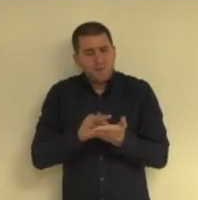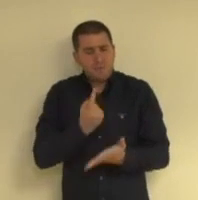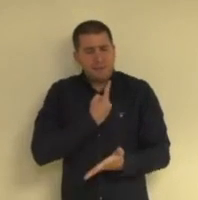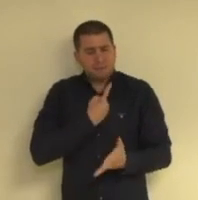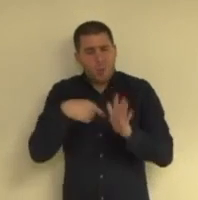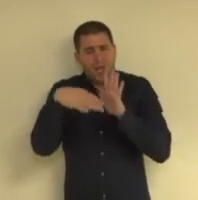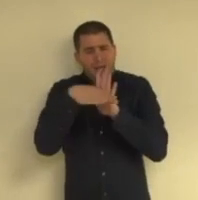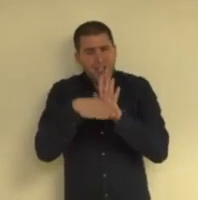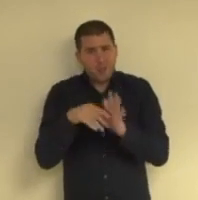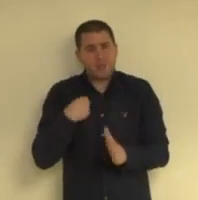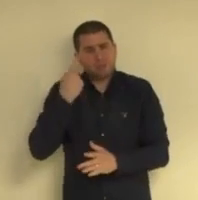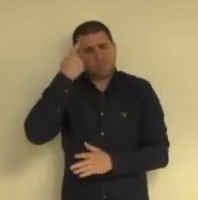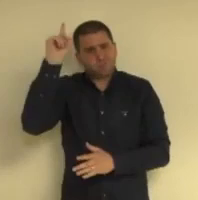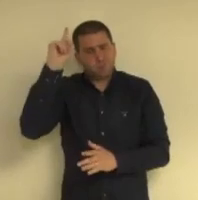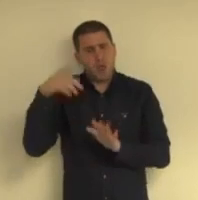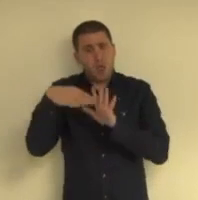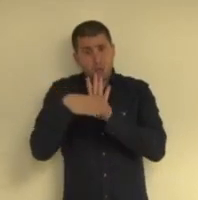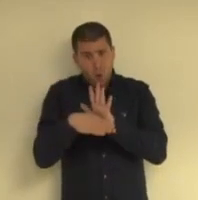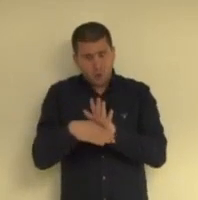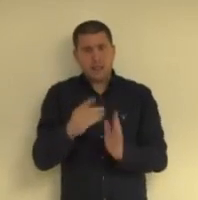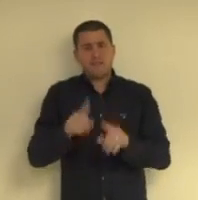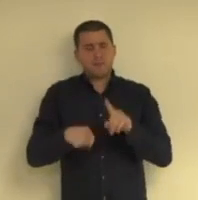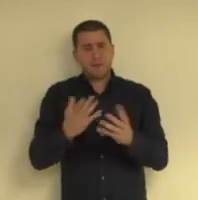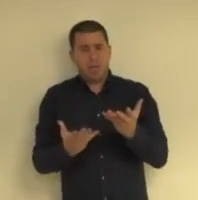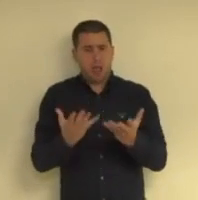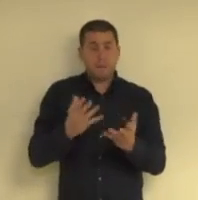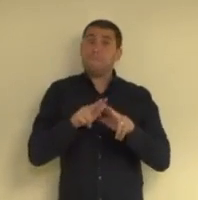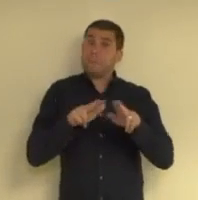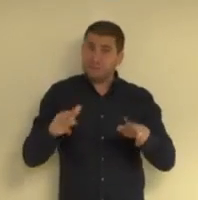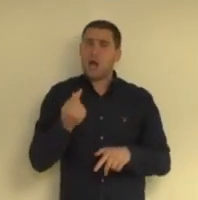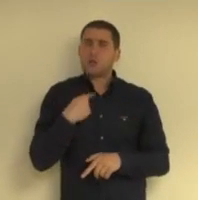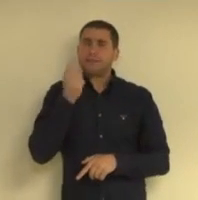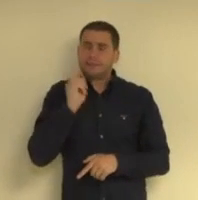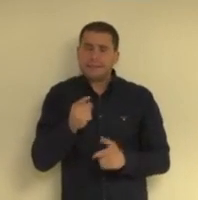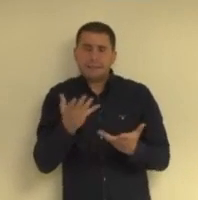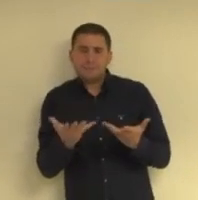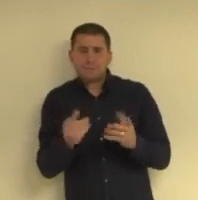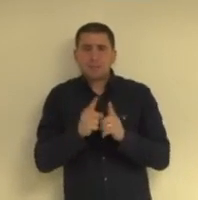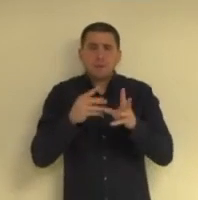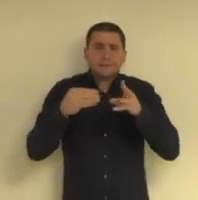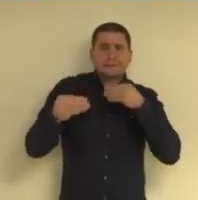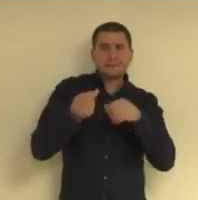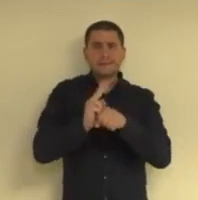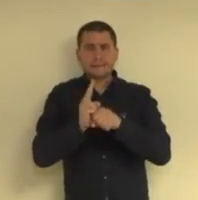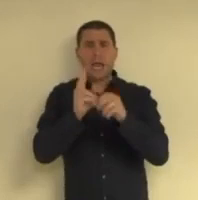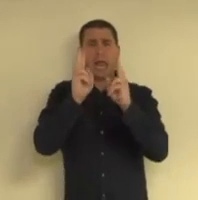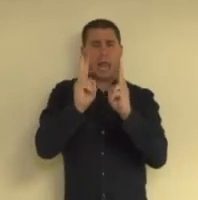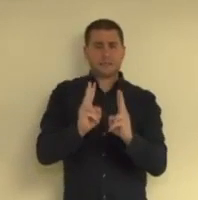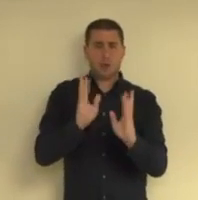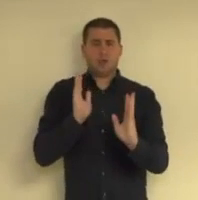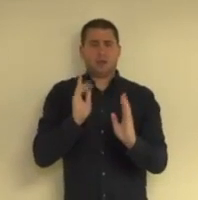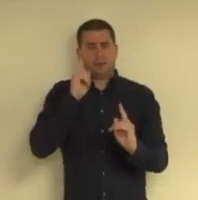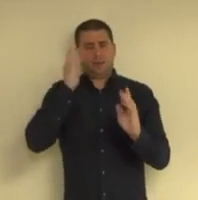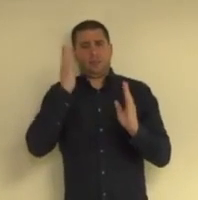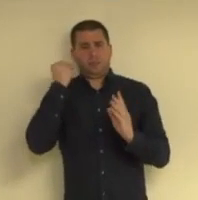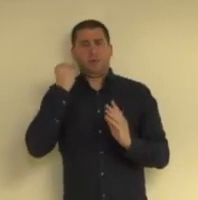ההנחיות שאנחנו הוגים את ההנחיות האלו מוצאים את עצמנו בהרבה מצבים שאנחנו צריכים באופן מלאכותי לעצור את עצמנו